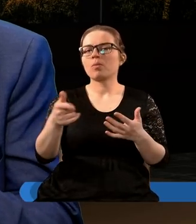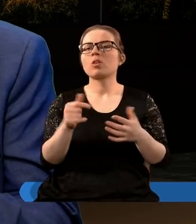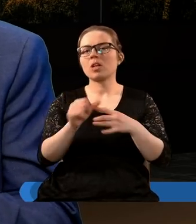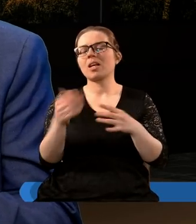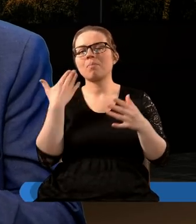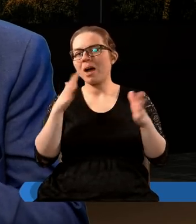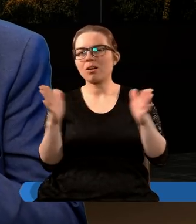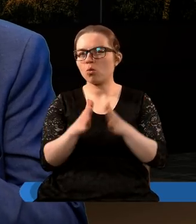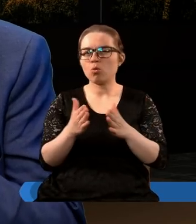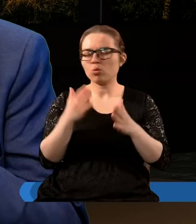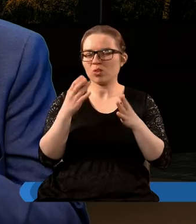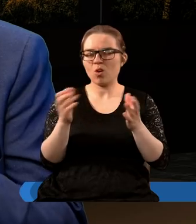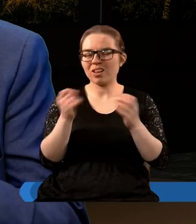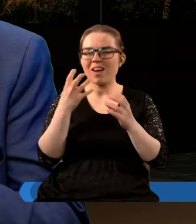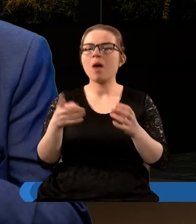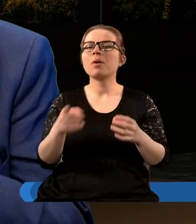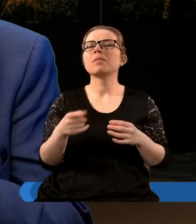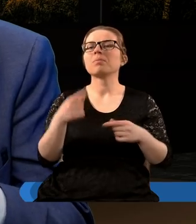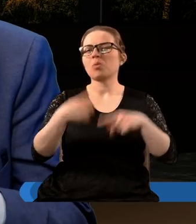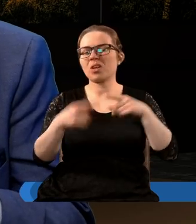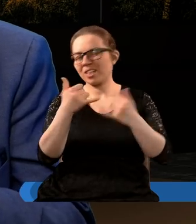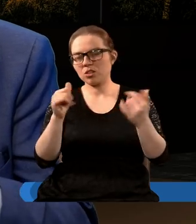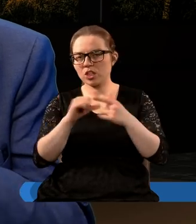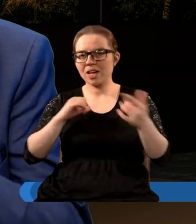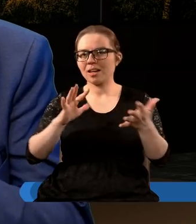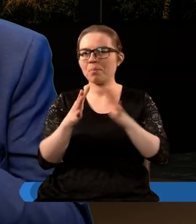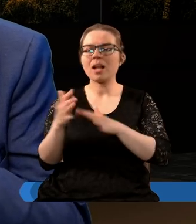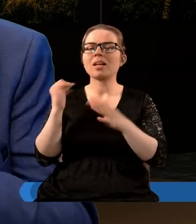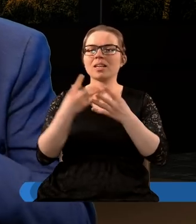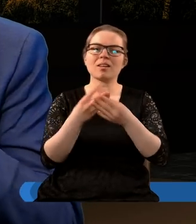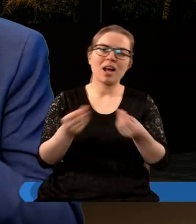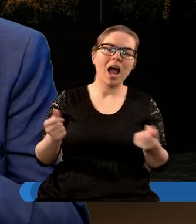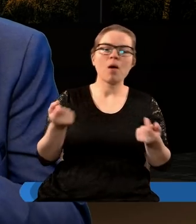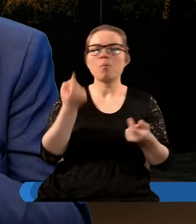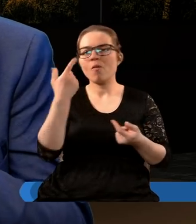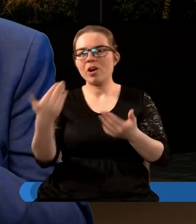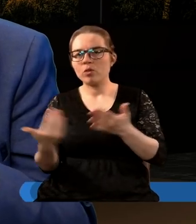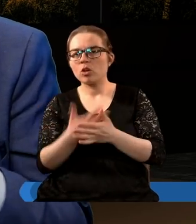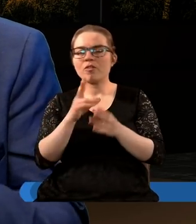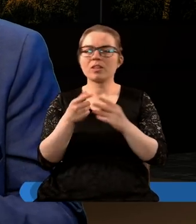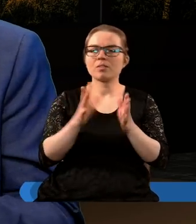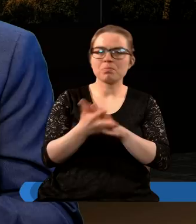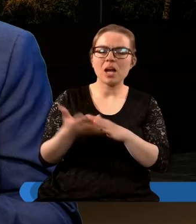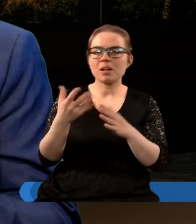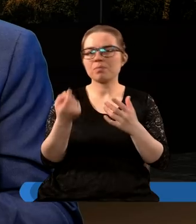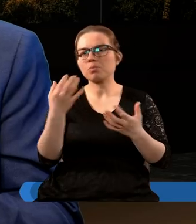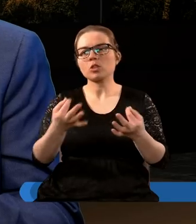wszystko bardzo krótko trwało bo przecież te twory polityczne zmieniały się prawda dzieliły znikały pojawiały się nowe dziś jest dużo więcej niż dziesięć